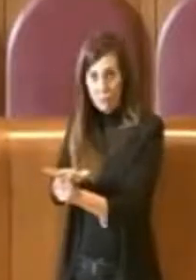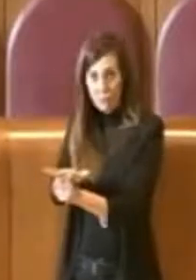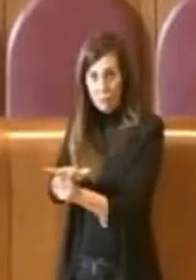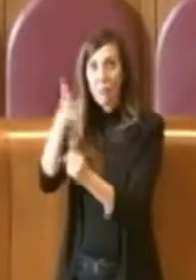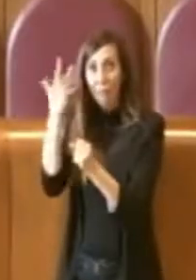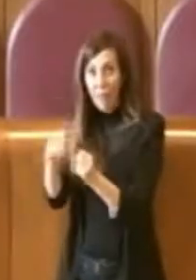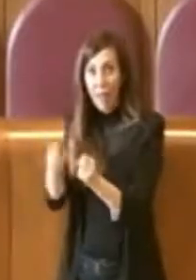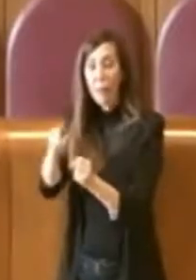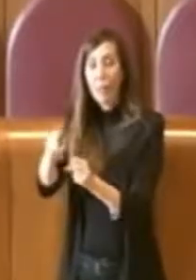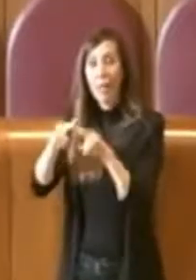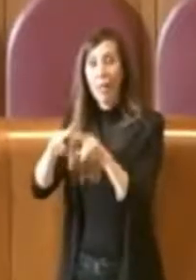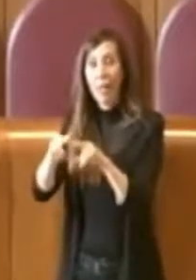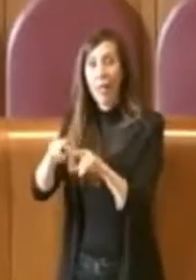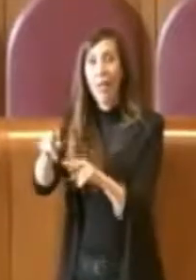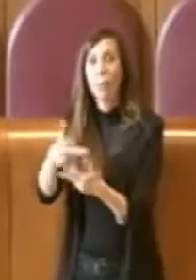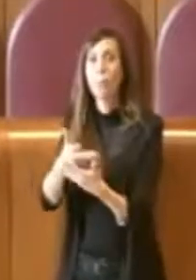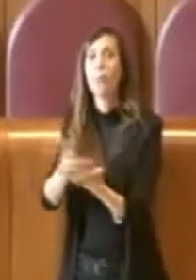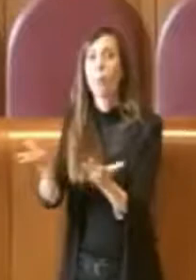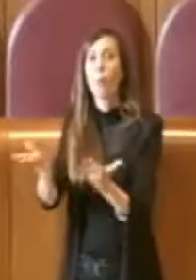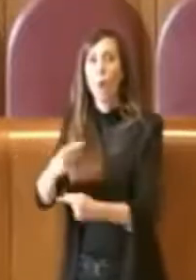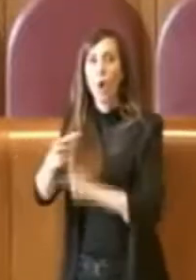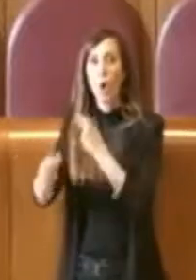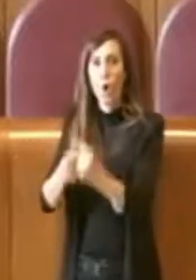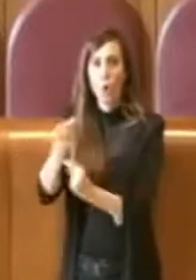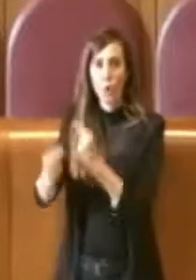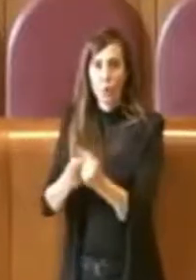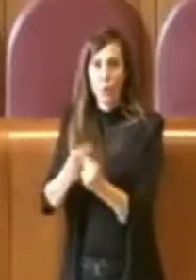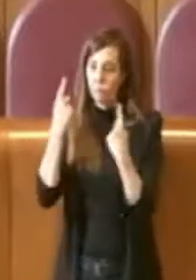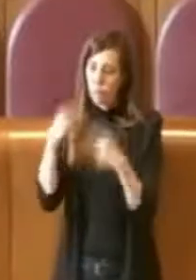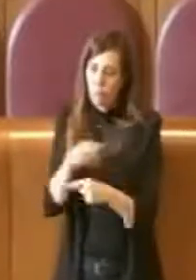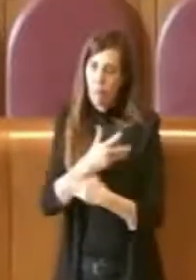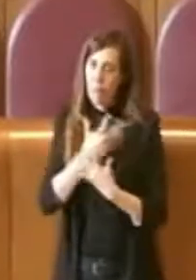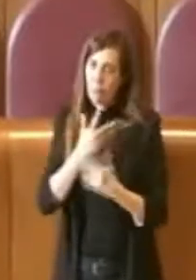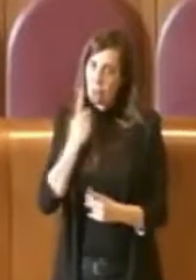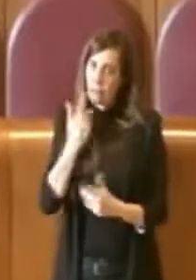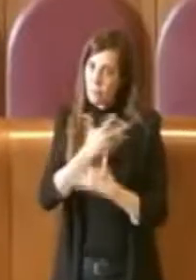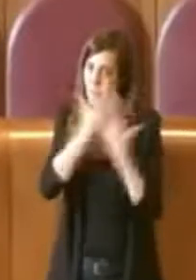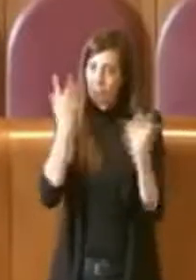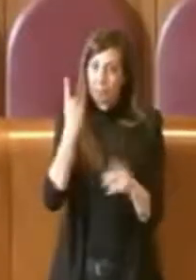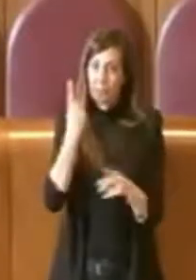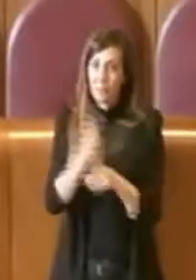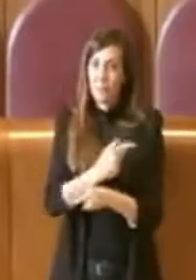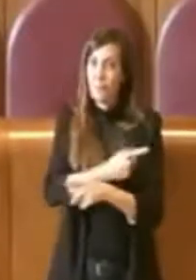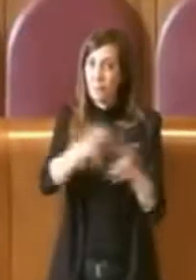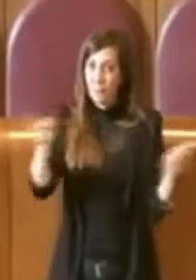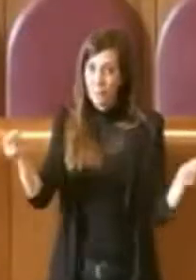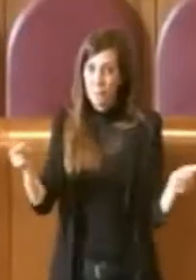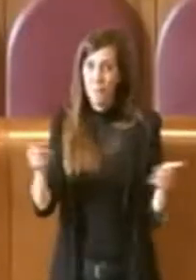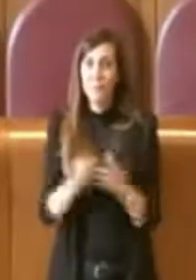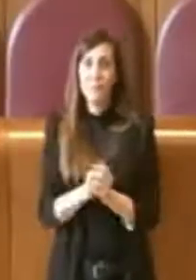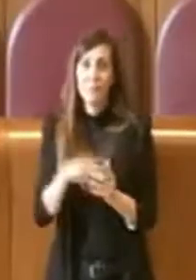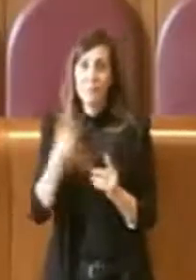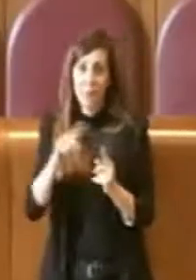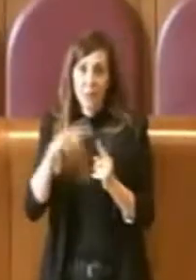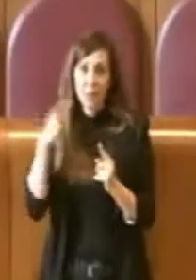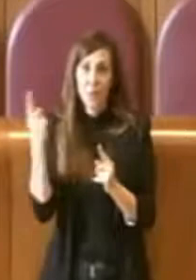pubblica. Questo deve essere chiaro a tutti, come deve essere chiaro a chi parla di